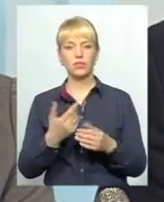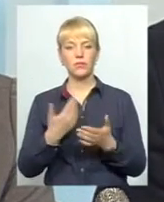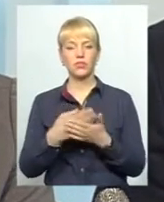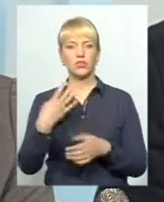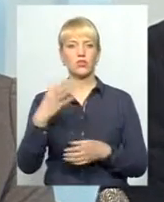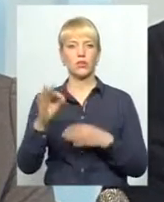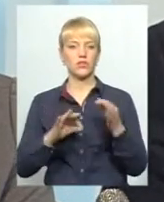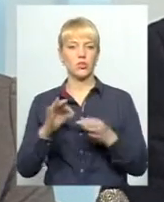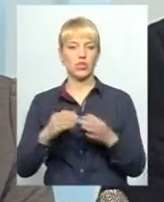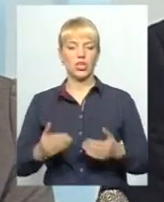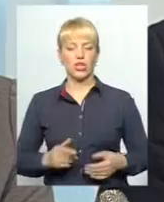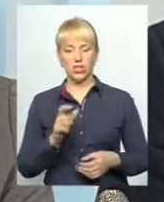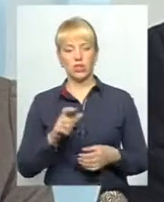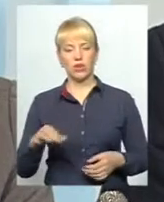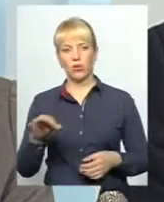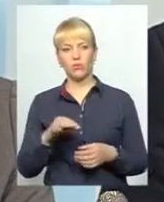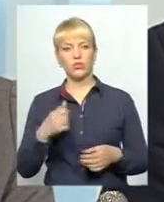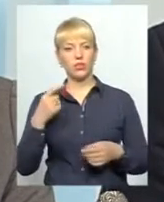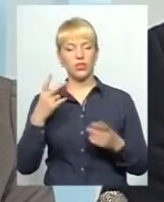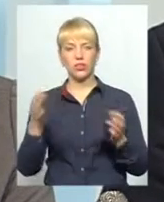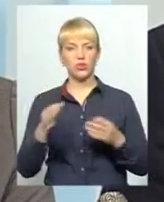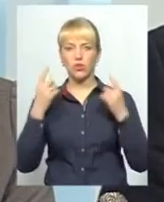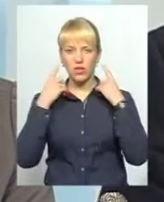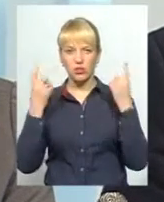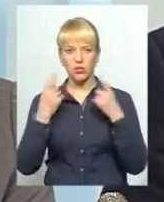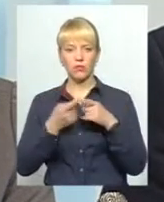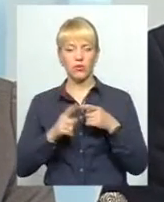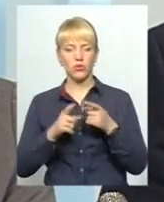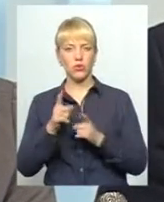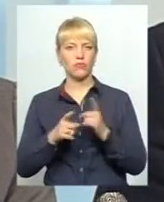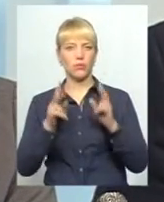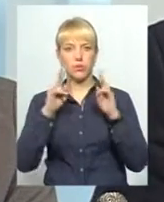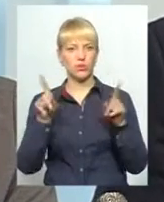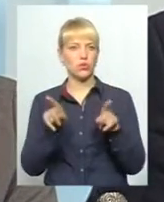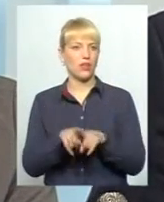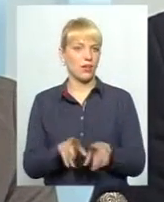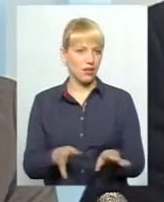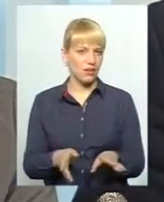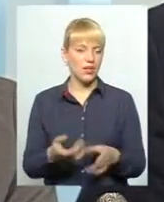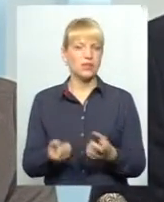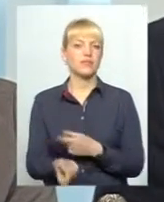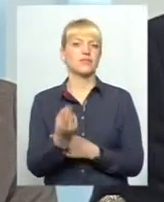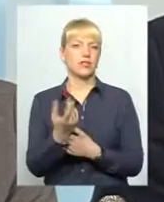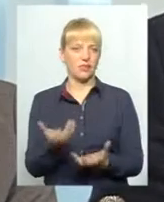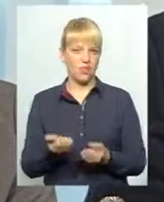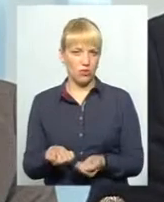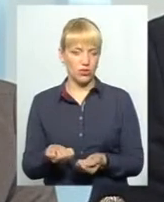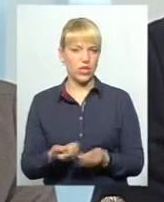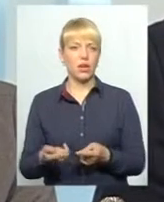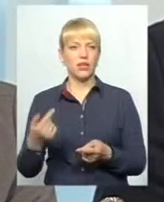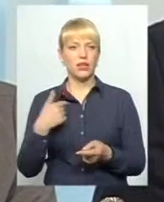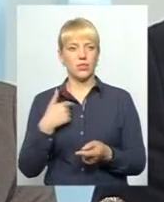40% жителів області сказали, що вони нічого не чули про цю реформу, і навіть не знають, що це таке, і звідки вона взялась. Я,